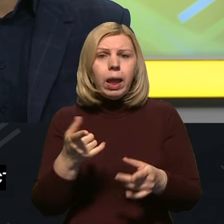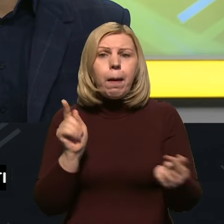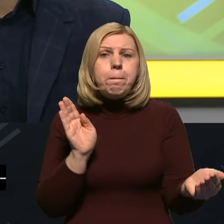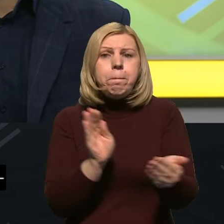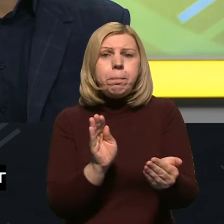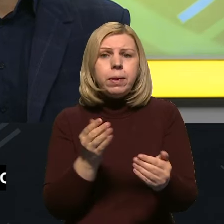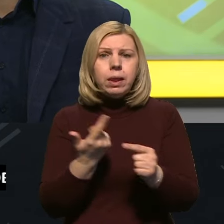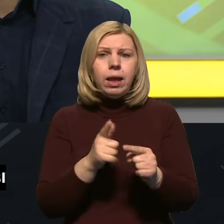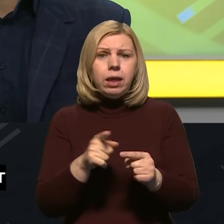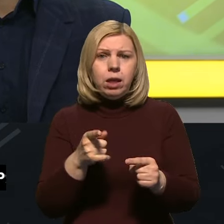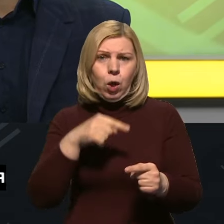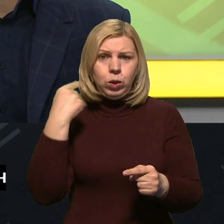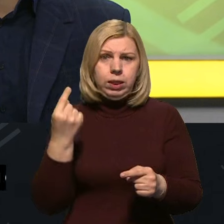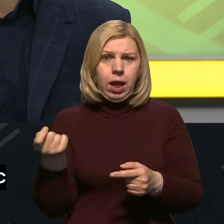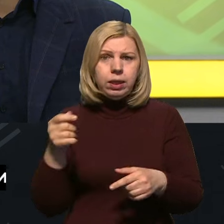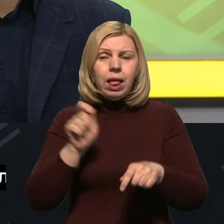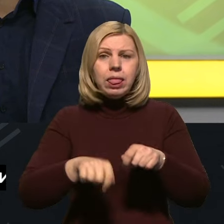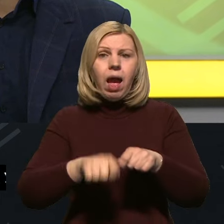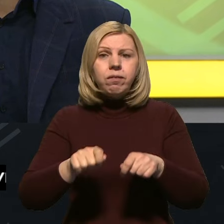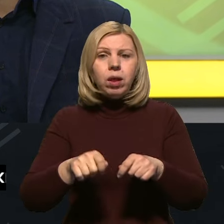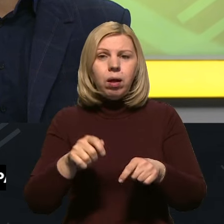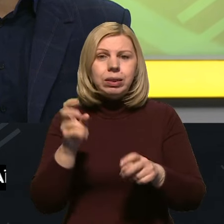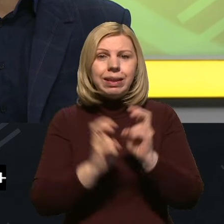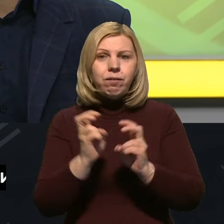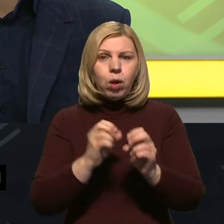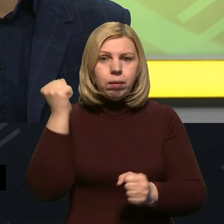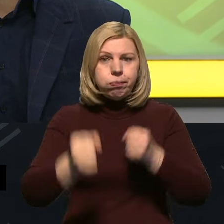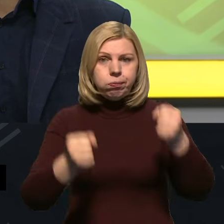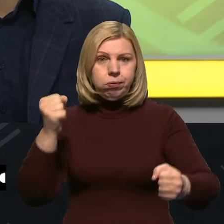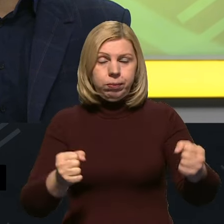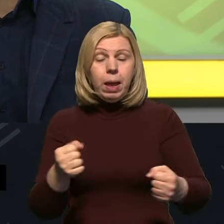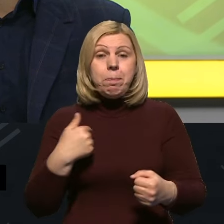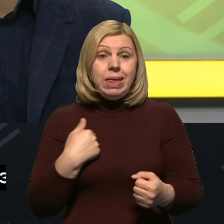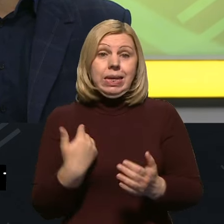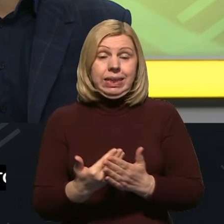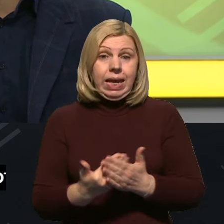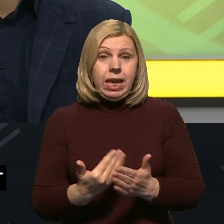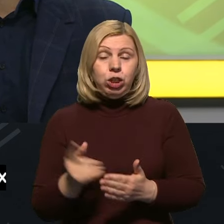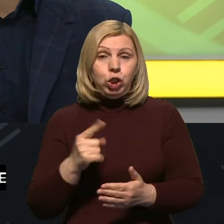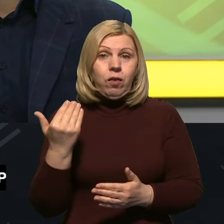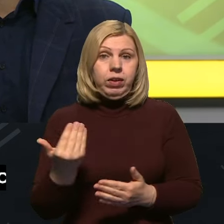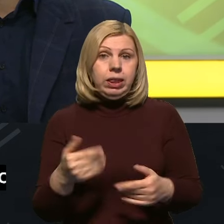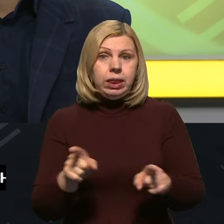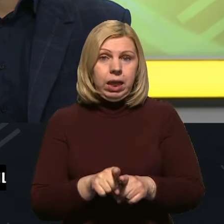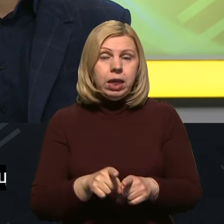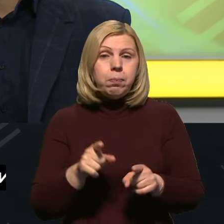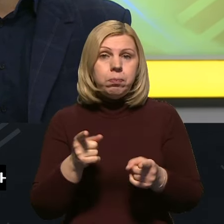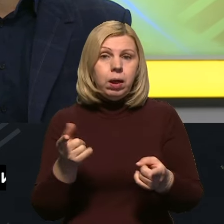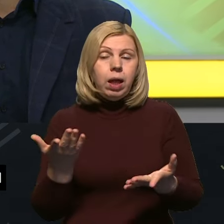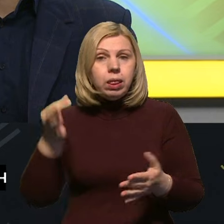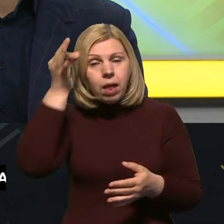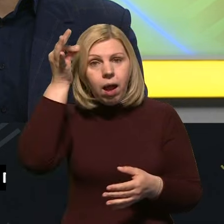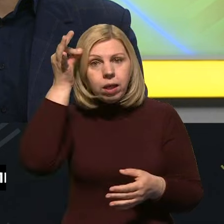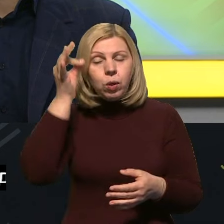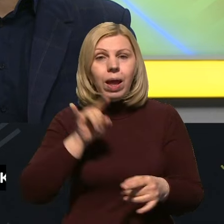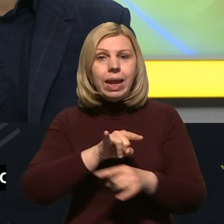виносить росіянам на автоприробні заводи. Мені здається, що він вже таким розміром, який нагадує